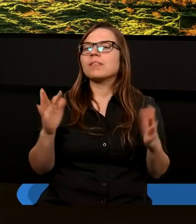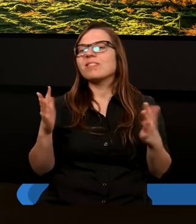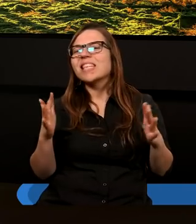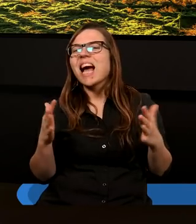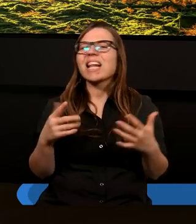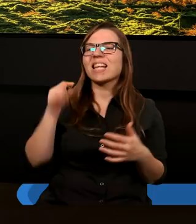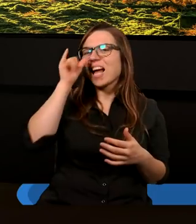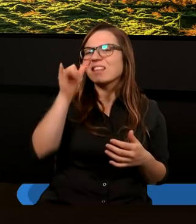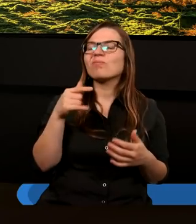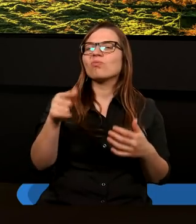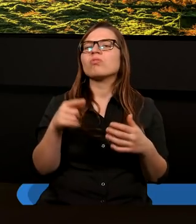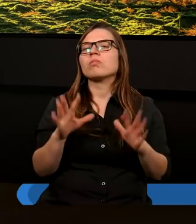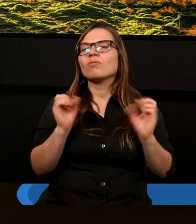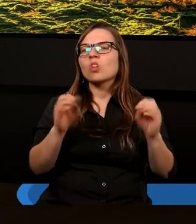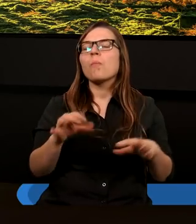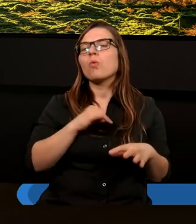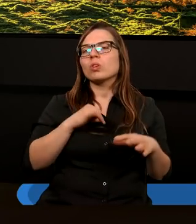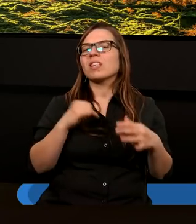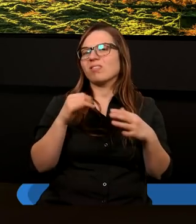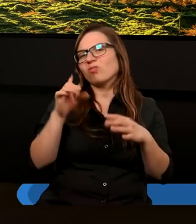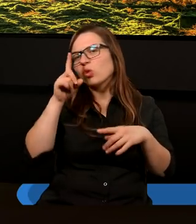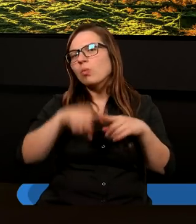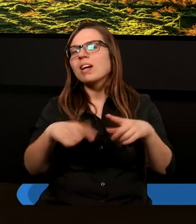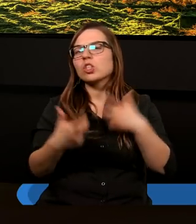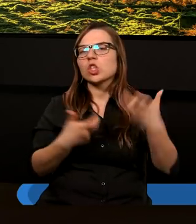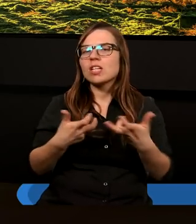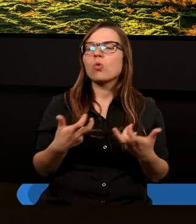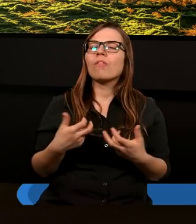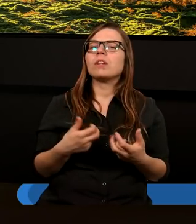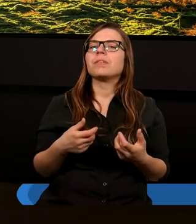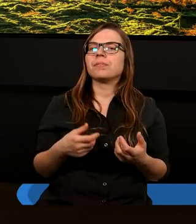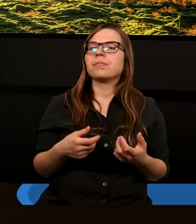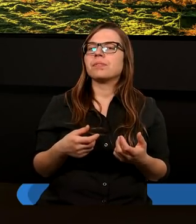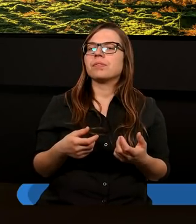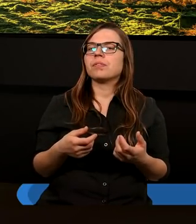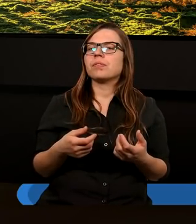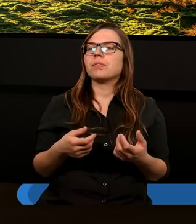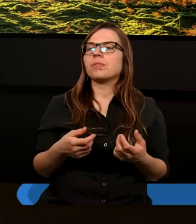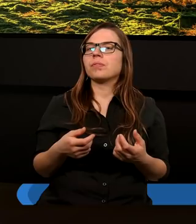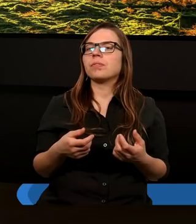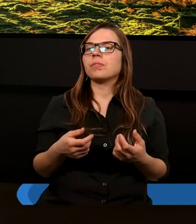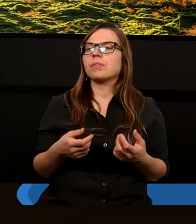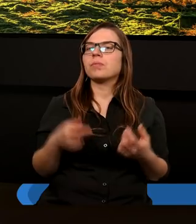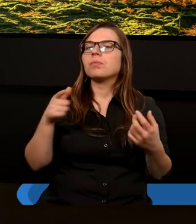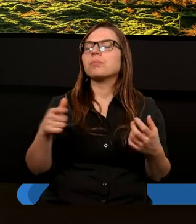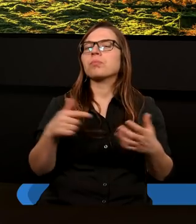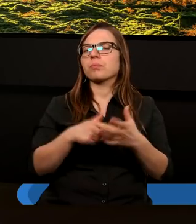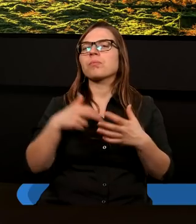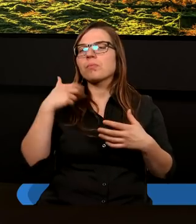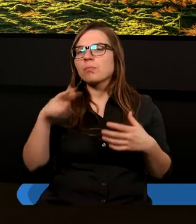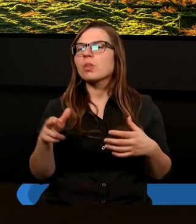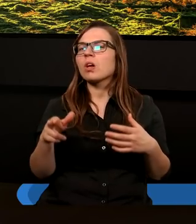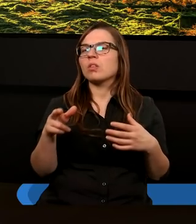niestety dopuścił się tego świętokradztwa. I został wezwany. I właśnie pojawia się pytanie, przechodzimy od Ducha